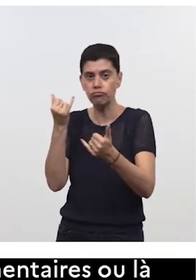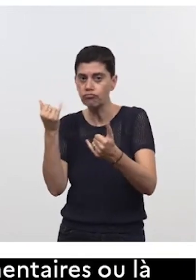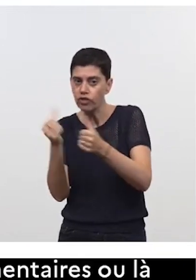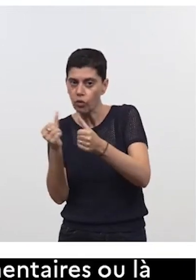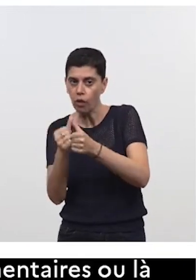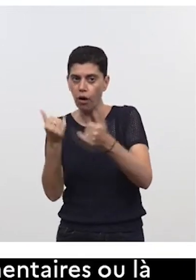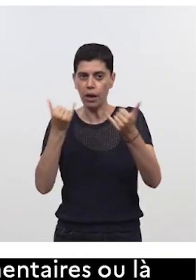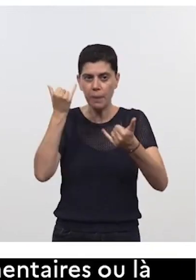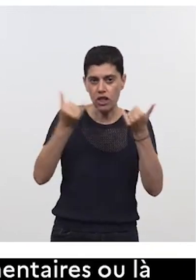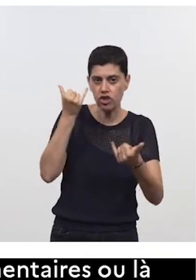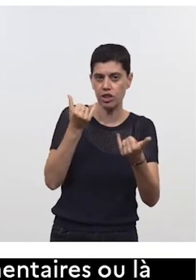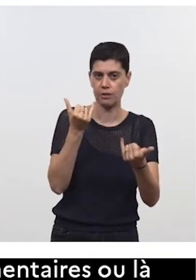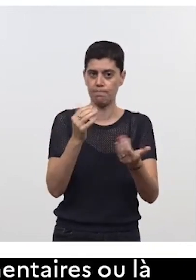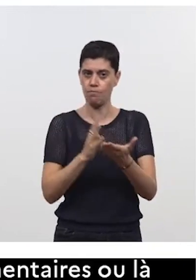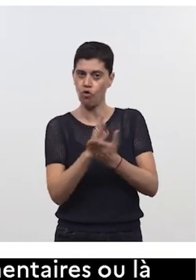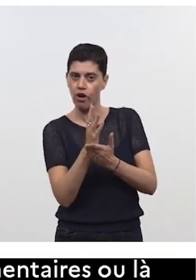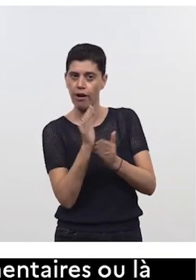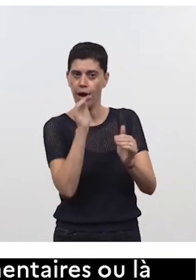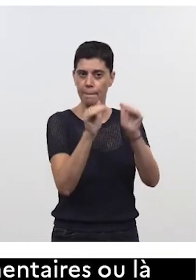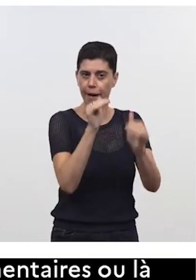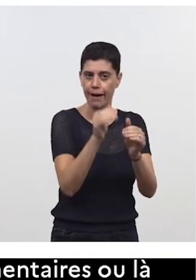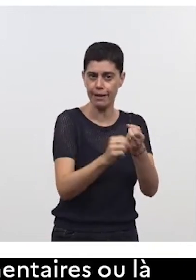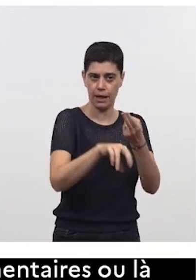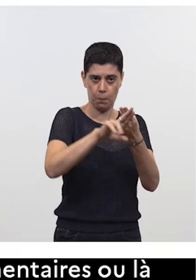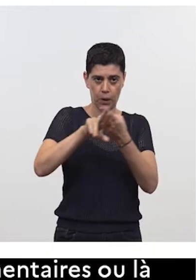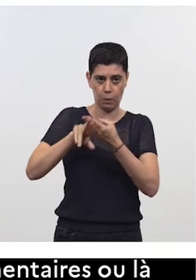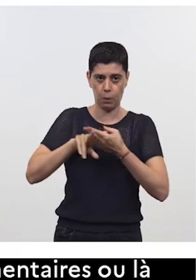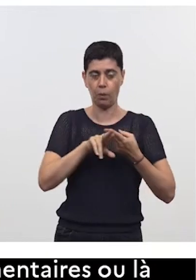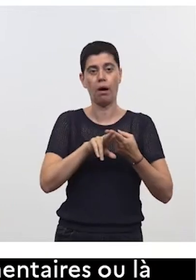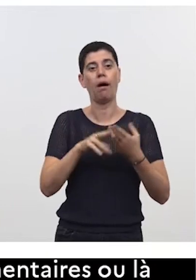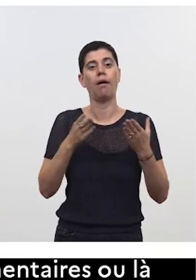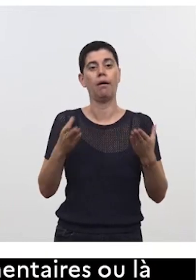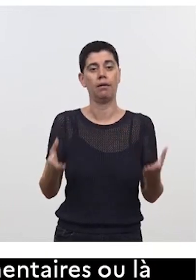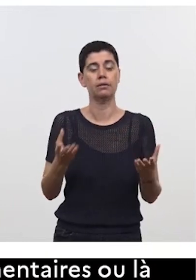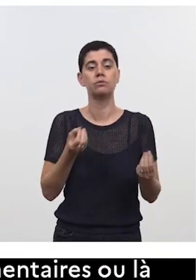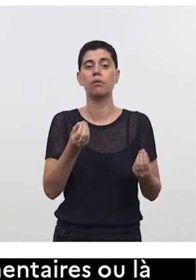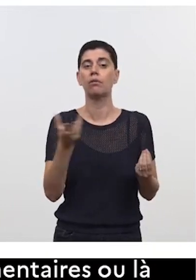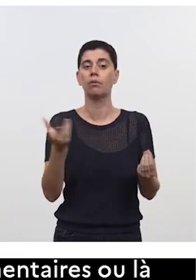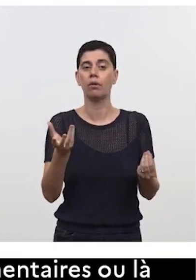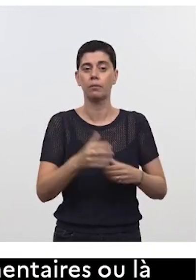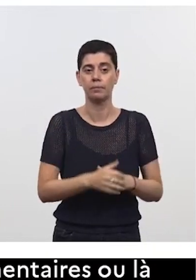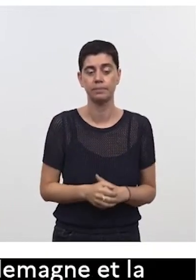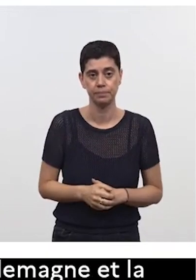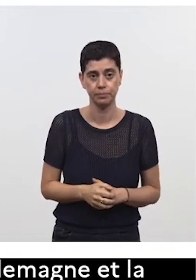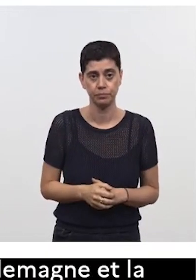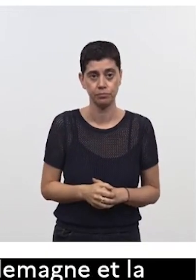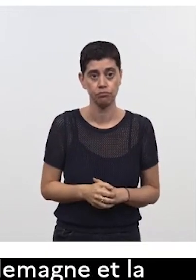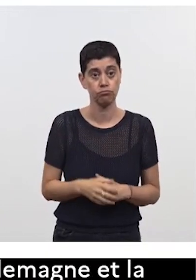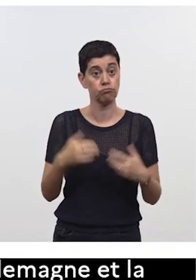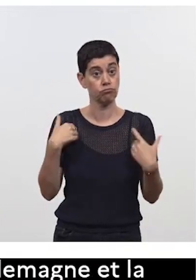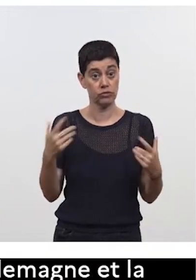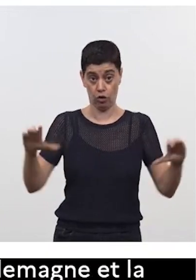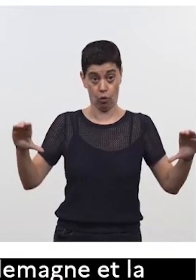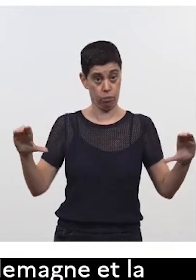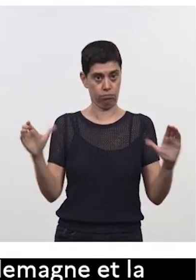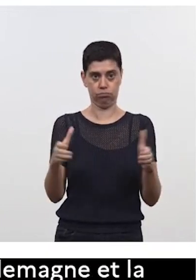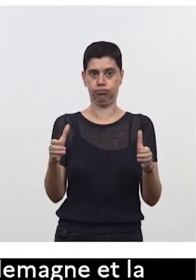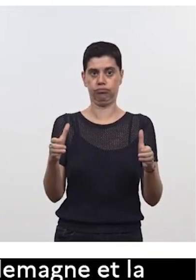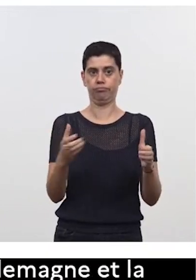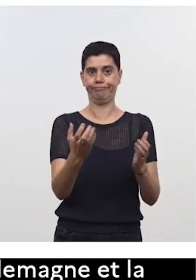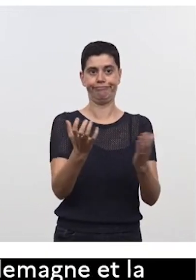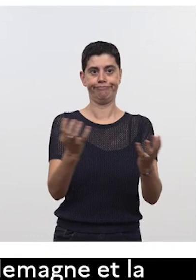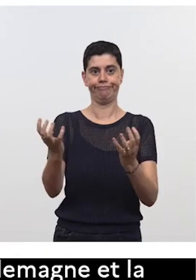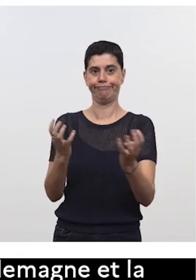projet qui permettent d'essayer de créer des consortiums, d'essayer de